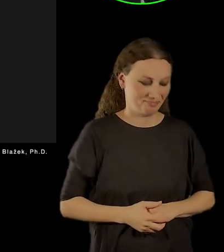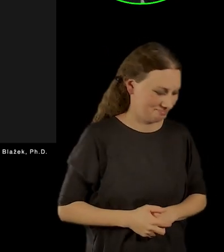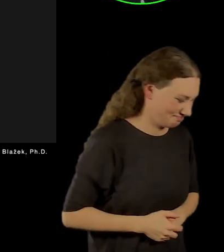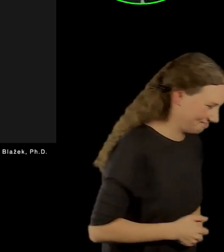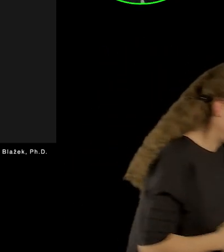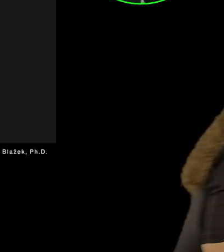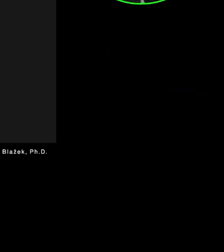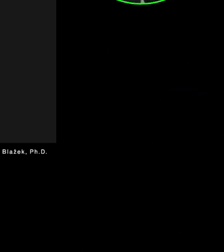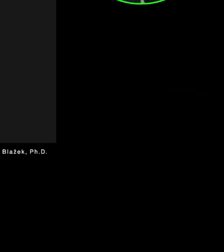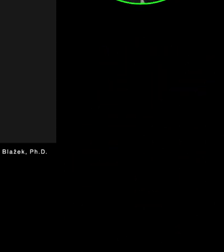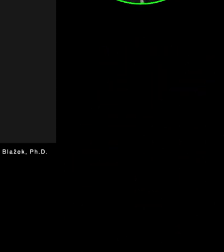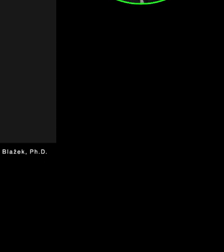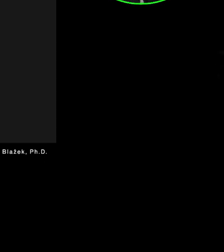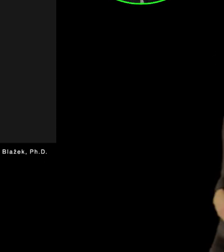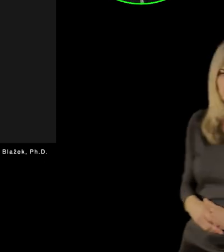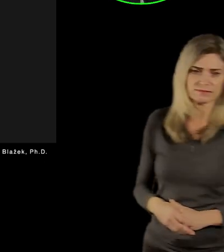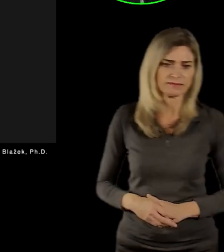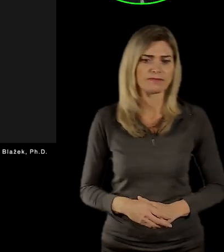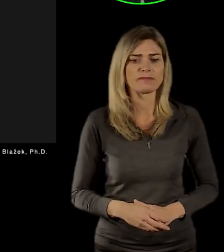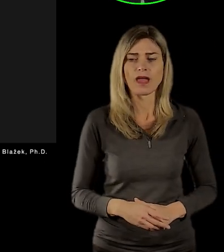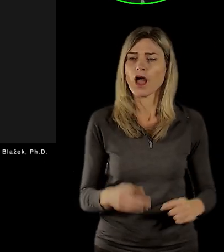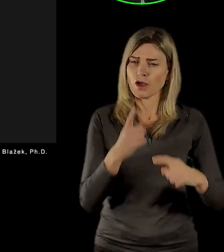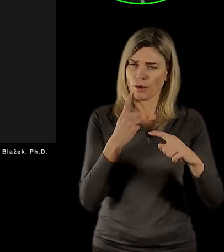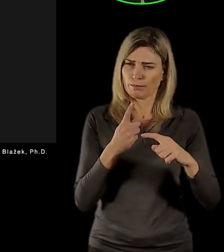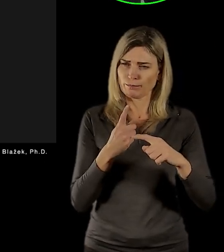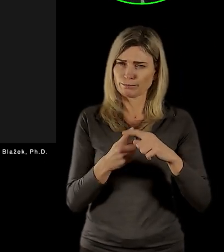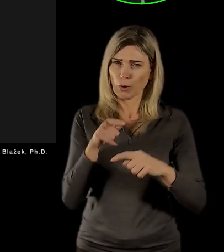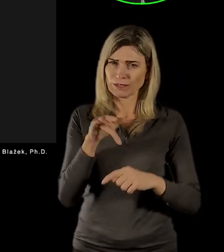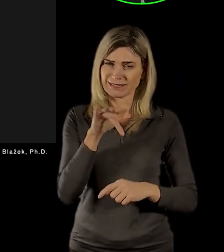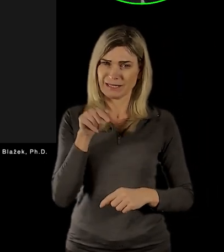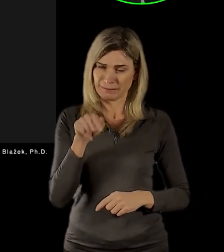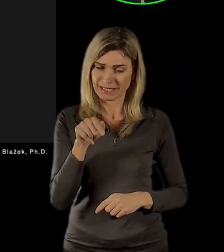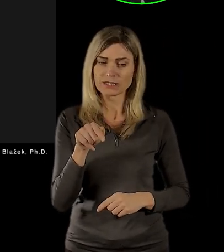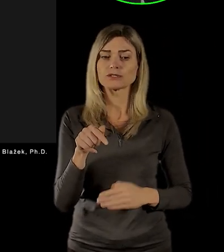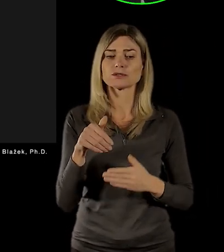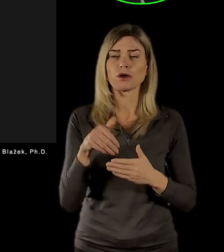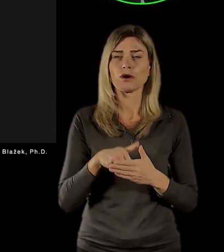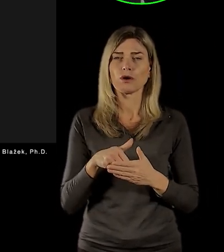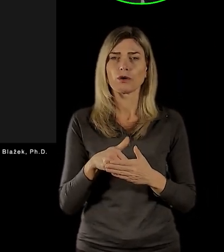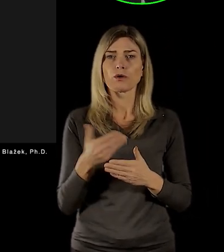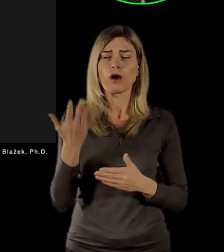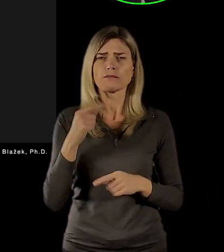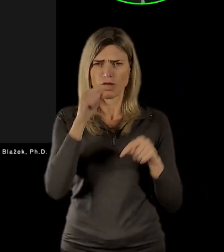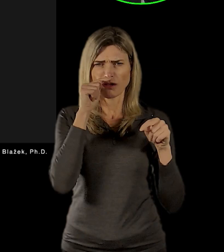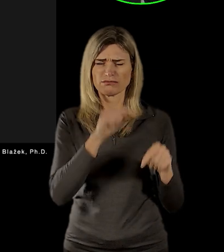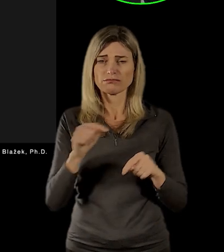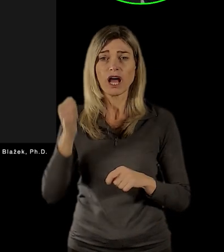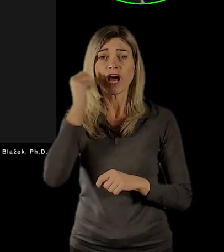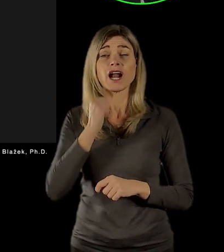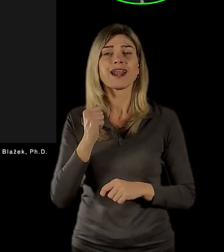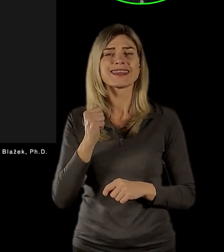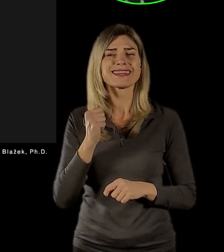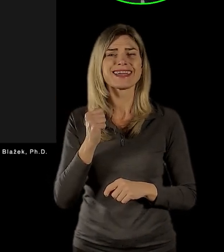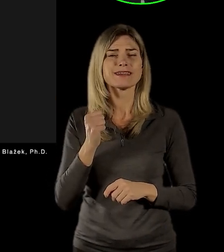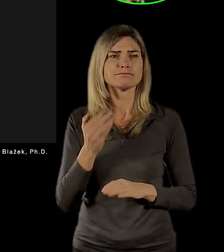komunistické represe, ale zároveň i místem, kde byly vězněni lidé předchozích